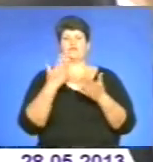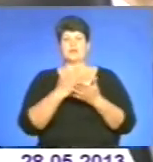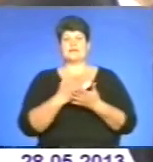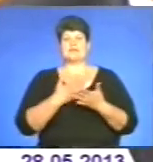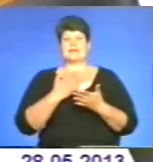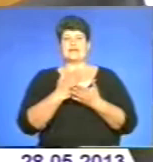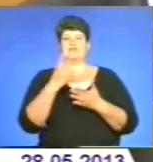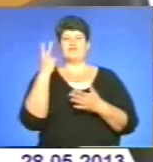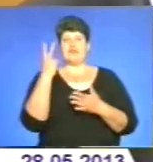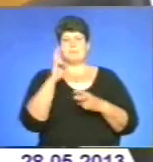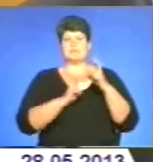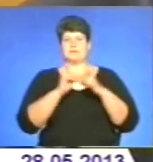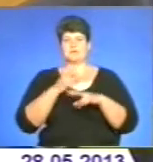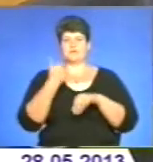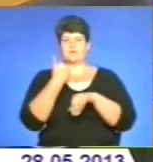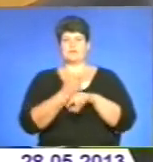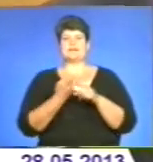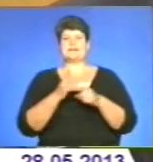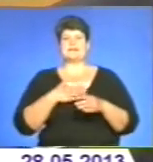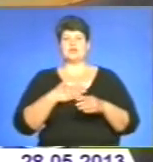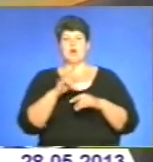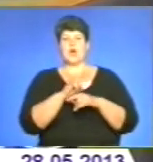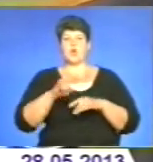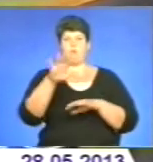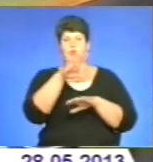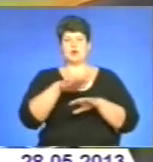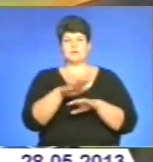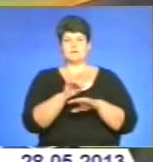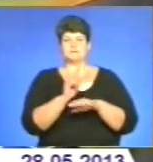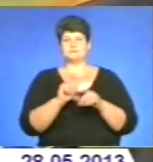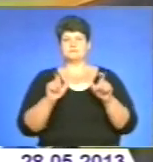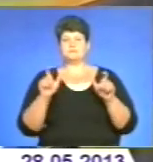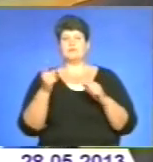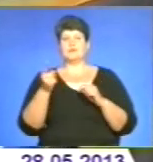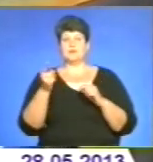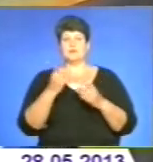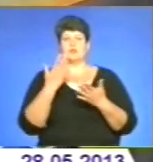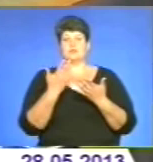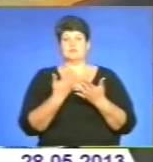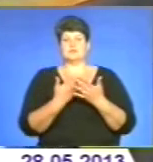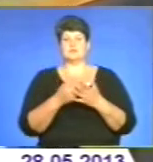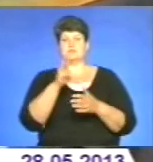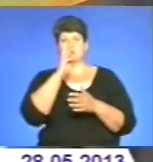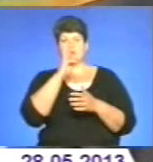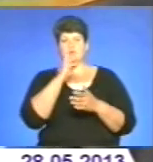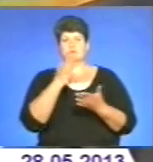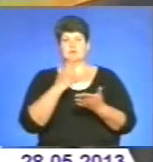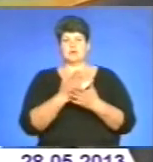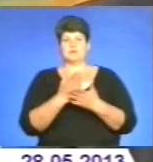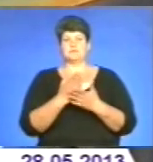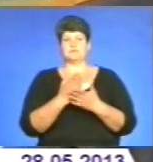Це, знову ж таки, це наш аеропорт тернопільський, у якому вже десь заробітна плата боргує